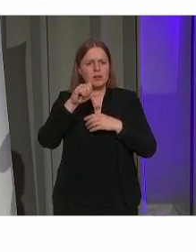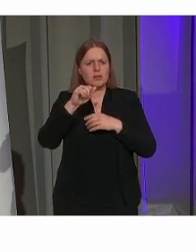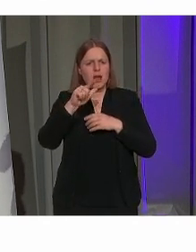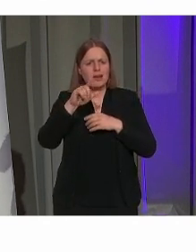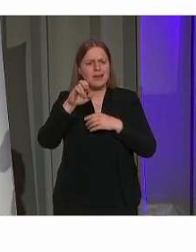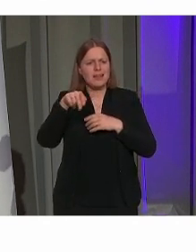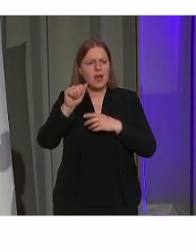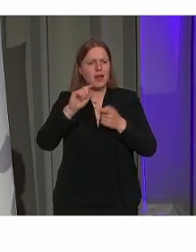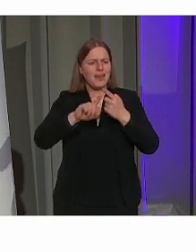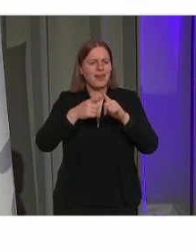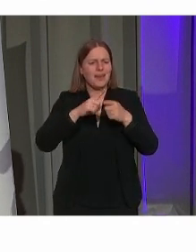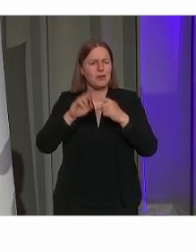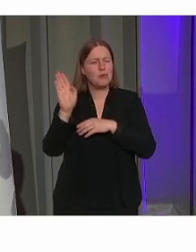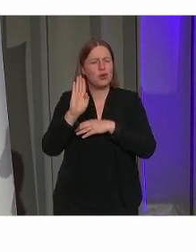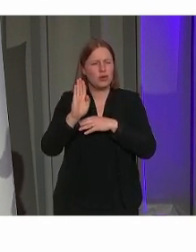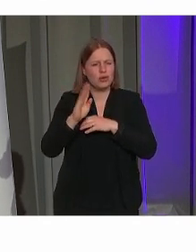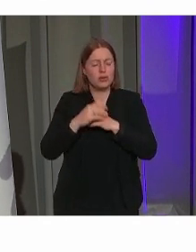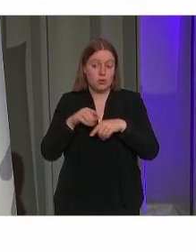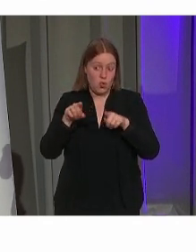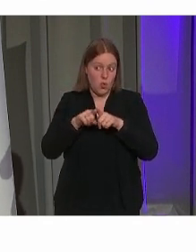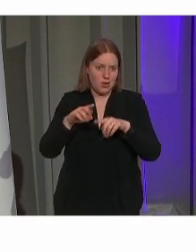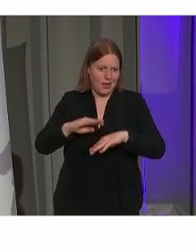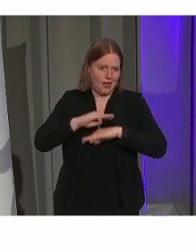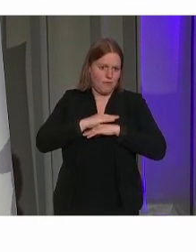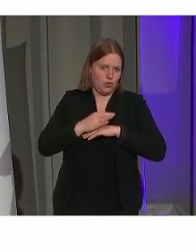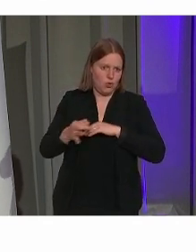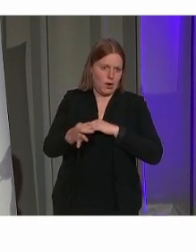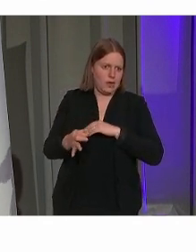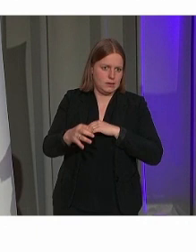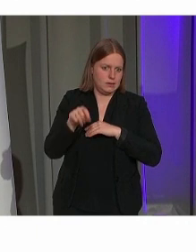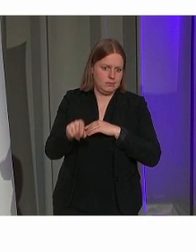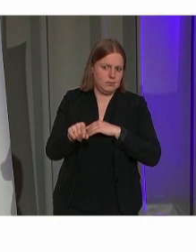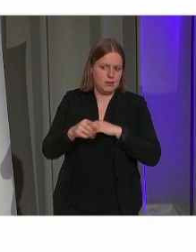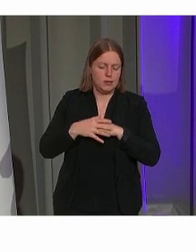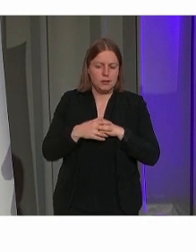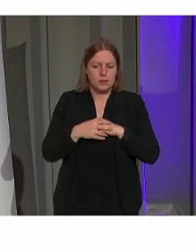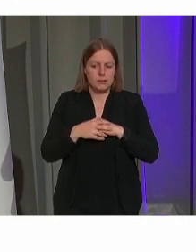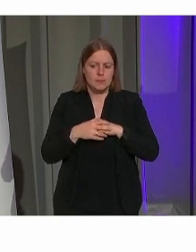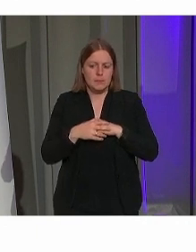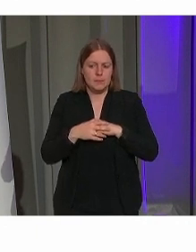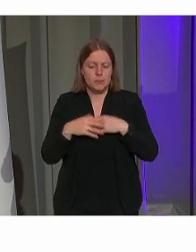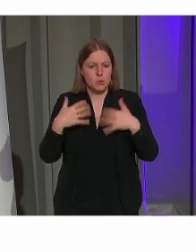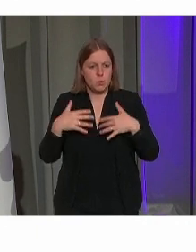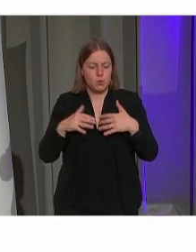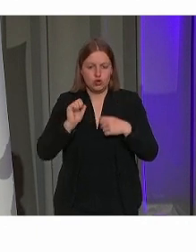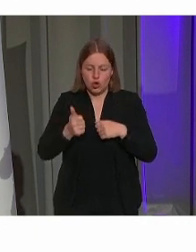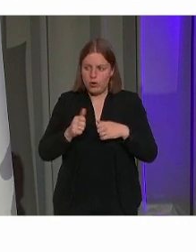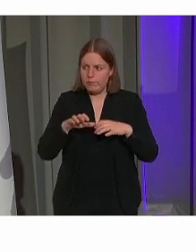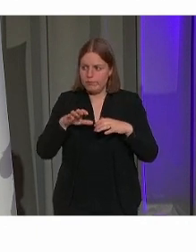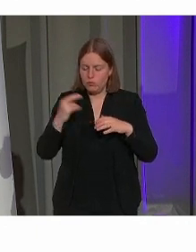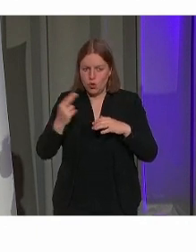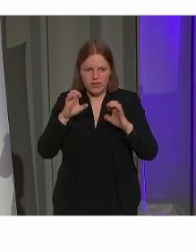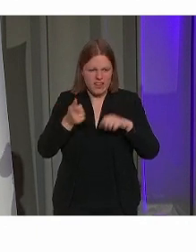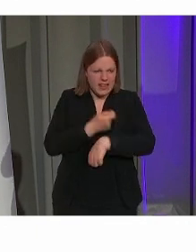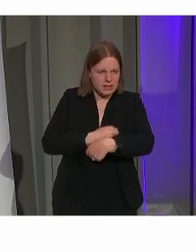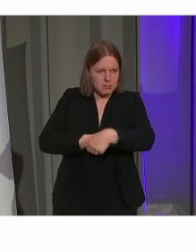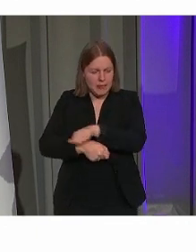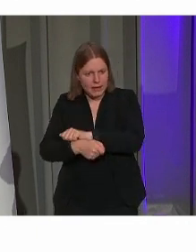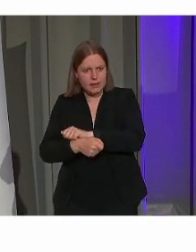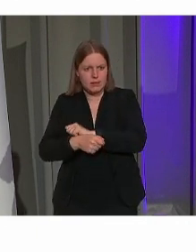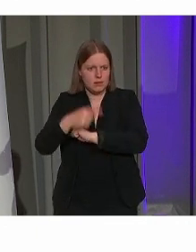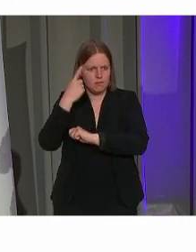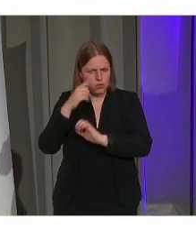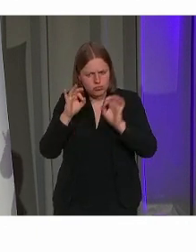Een erfgoedlocatie ook, wat toch wel wat inspanningen gevergd heeft om het